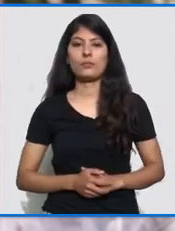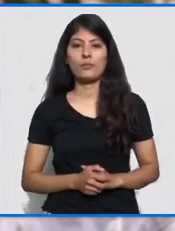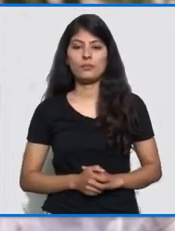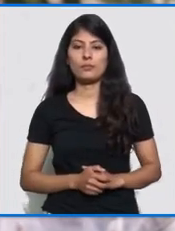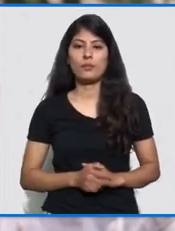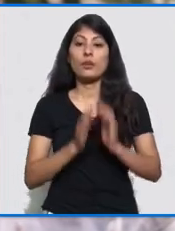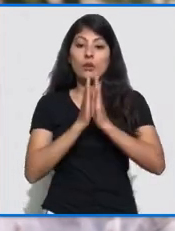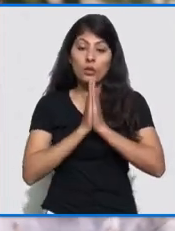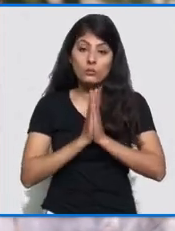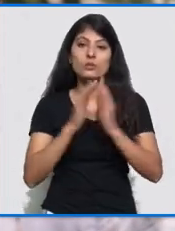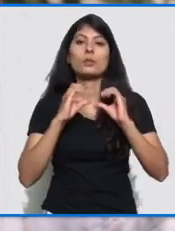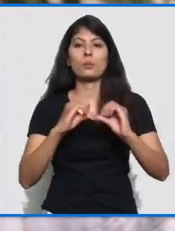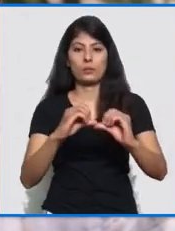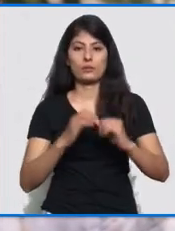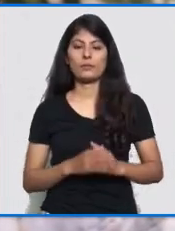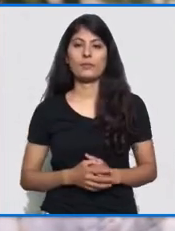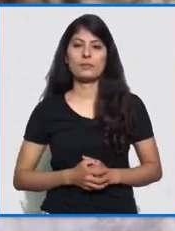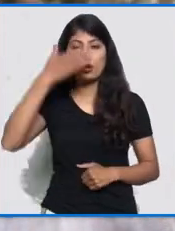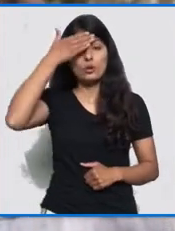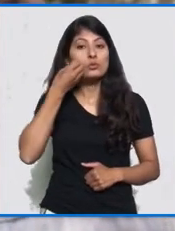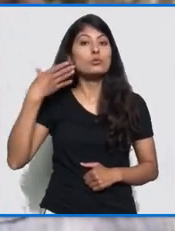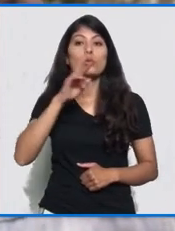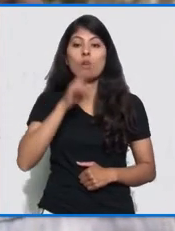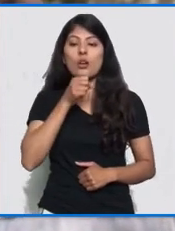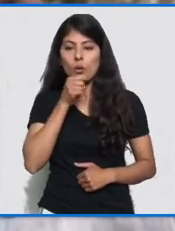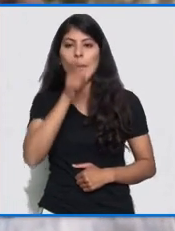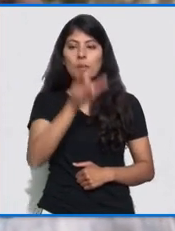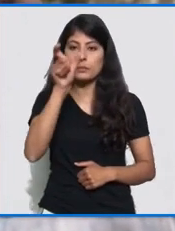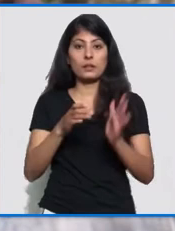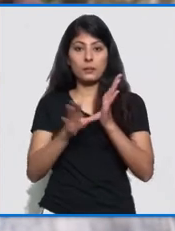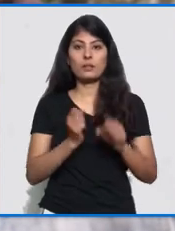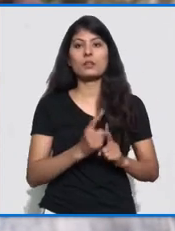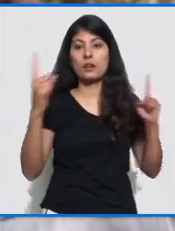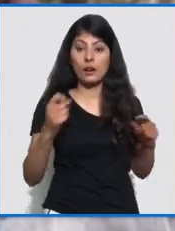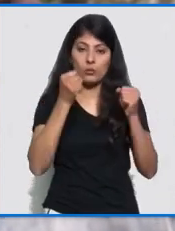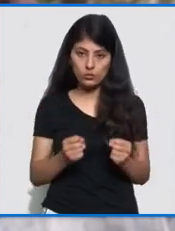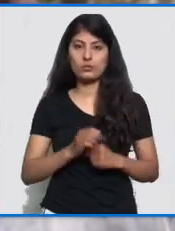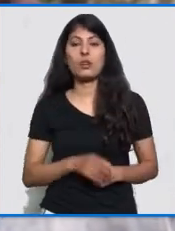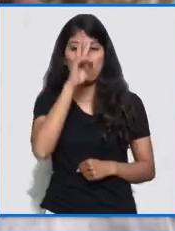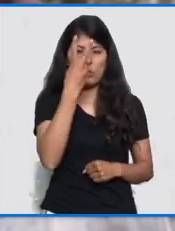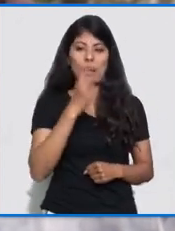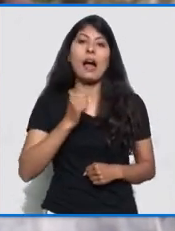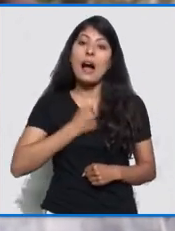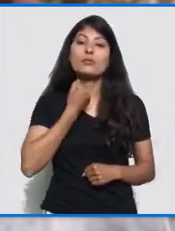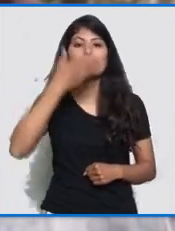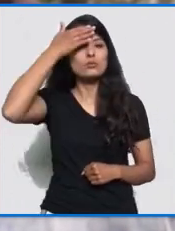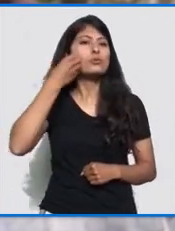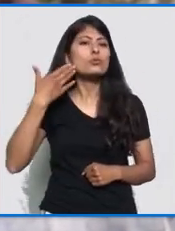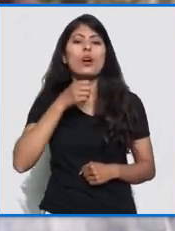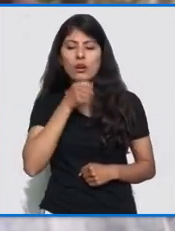अंकमाल गर्नू को शाटू नमस्कार गरूं जोरो रो खोकी लाएको बिक्ति बाट ताडा बसने वा